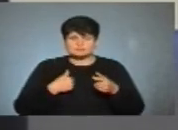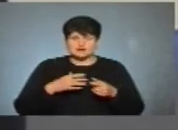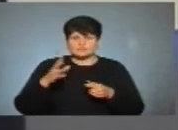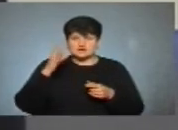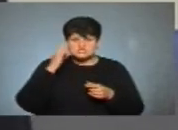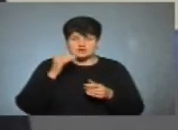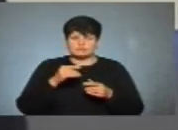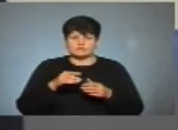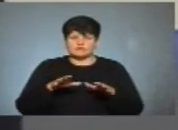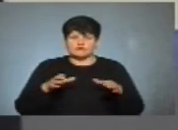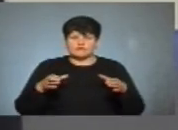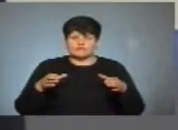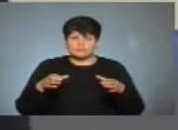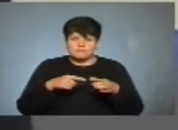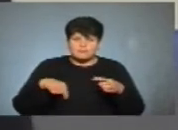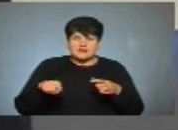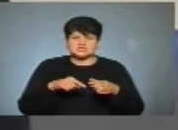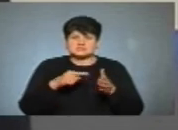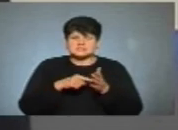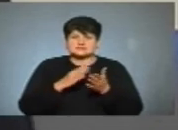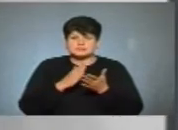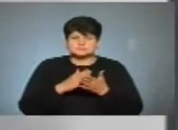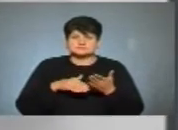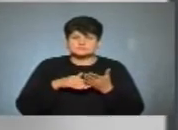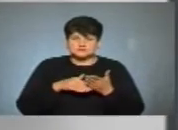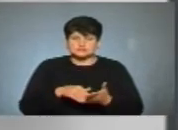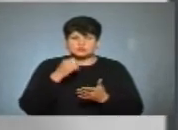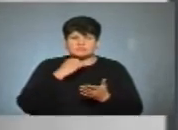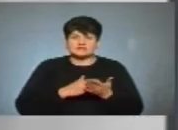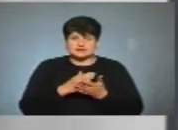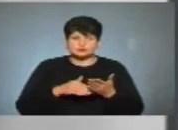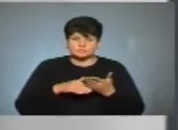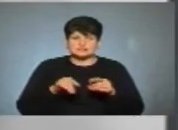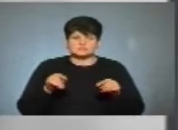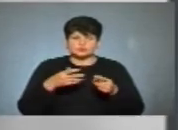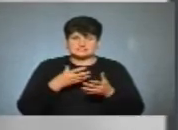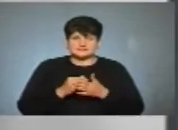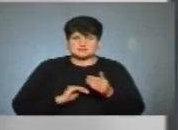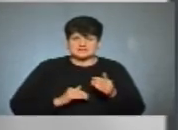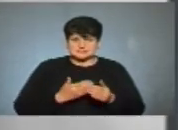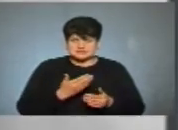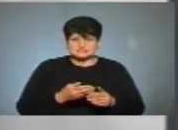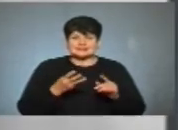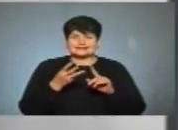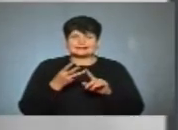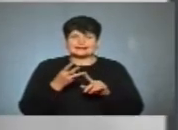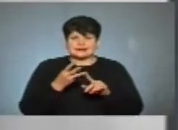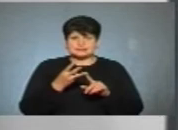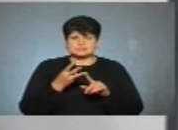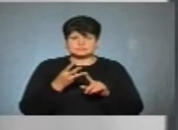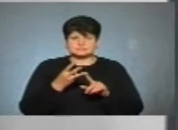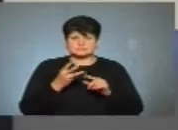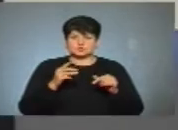межах міста ми маємо докластися, щоб ветеранам саме допомогти створювати свій бізнес. Третій номер,